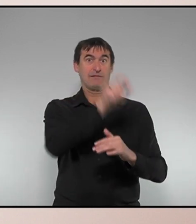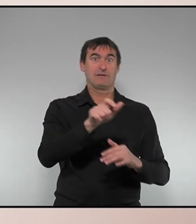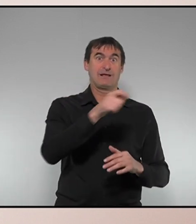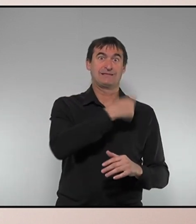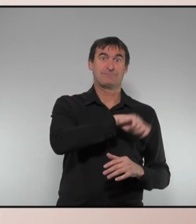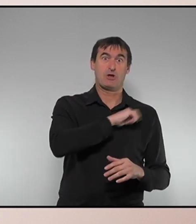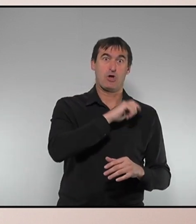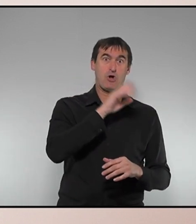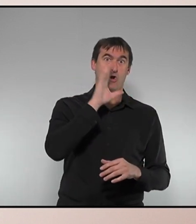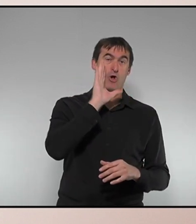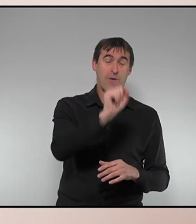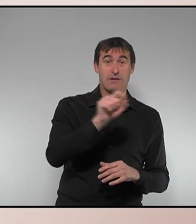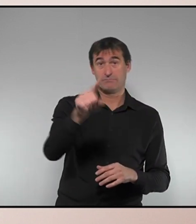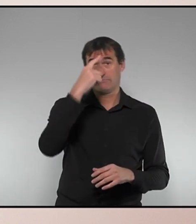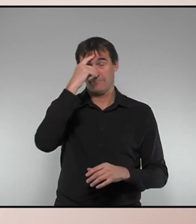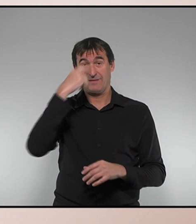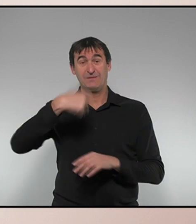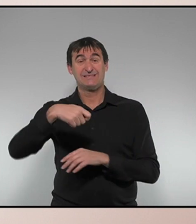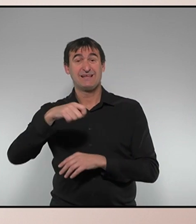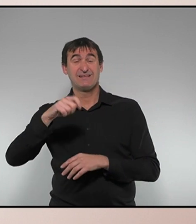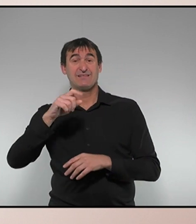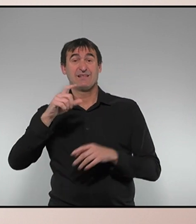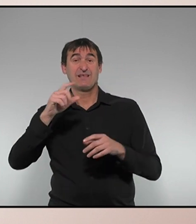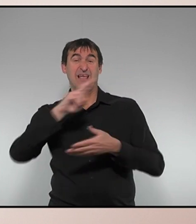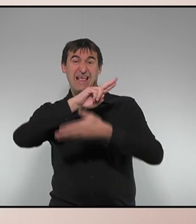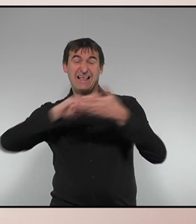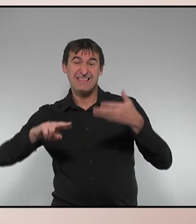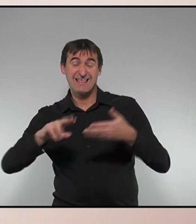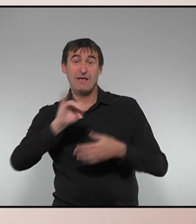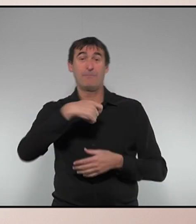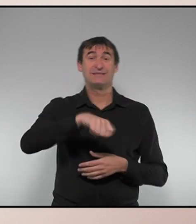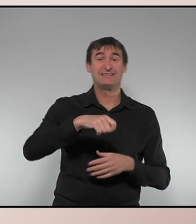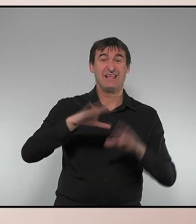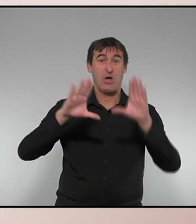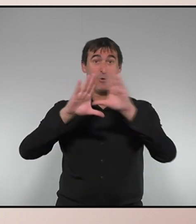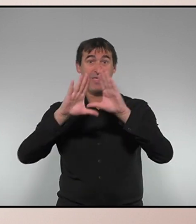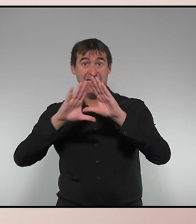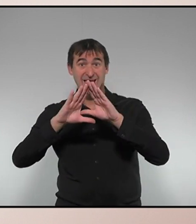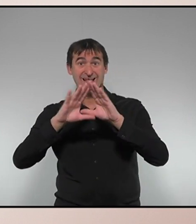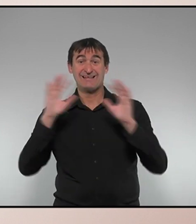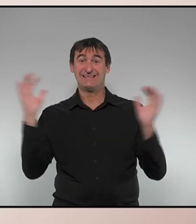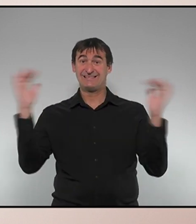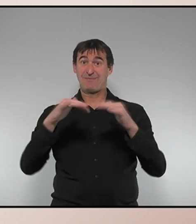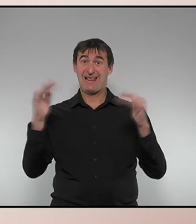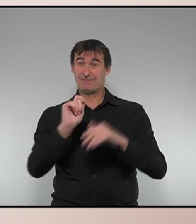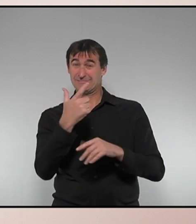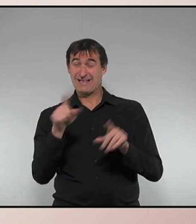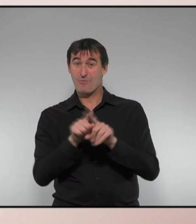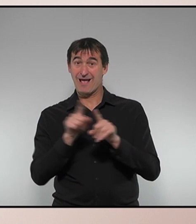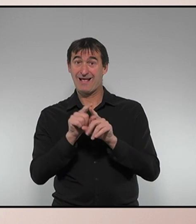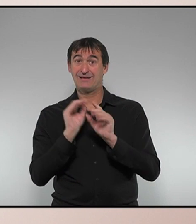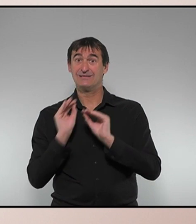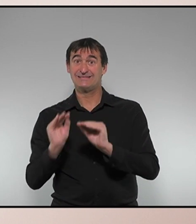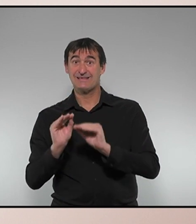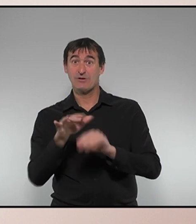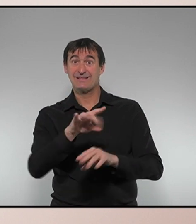recordarà que precisament ni el president de la Junta de Galícia ni la presidenta de la Comunitat de Madrid en cimeres similars que es van celebrar en els seus territoris